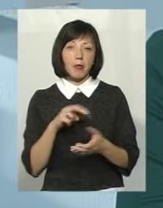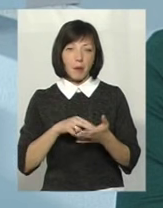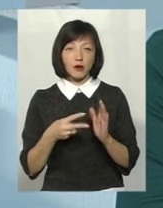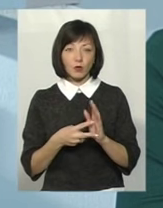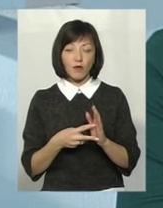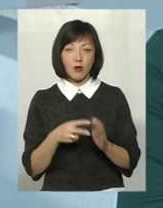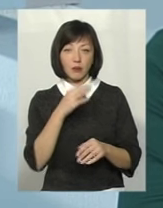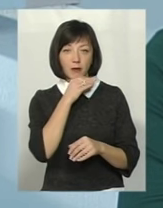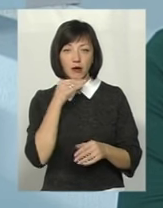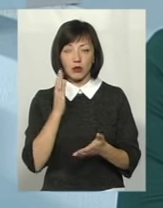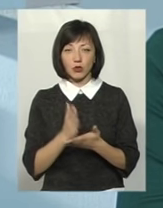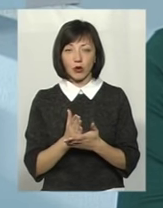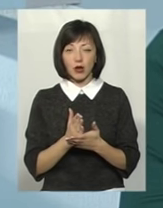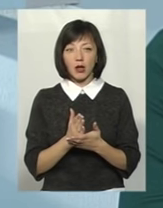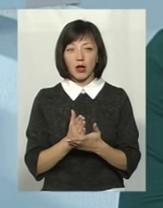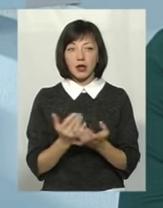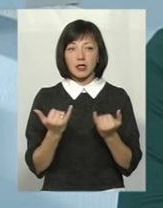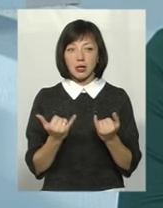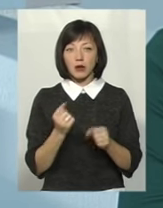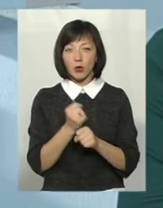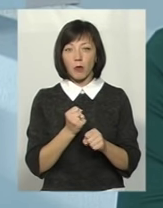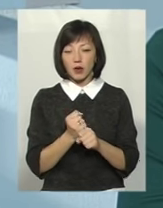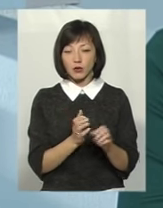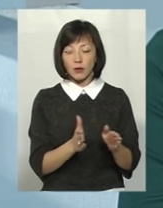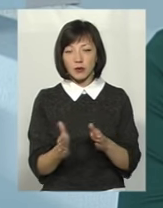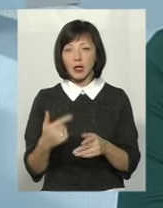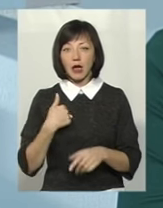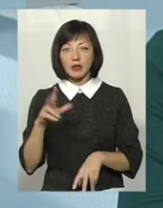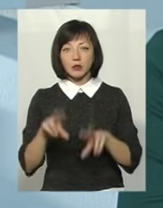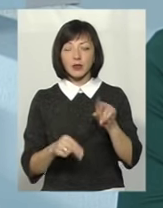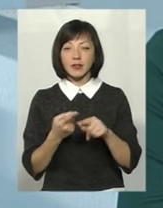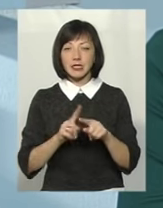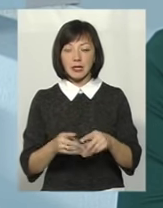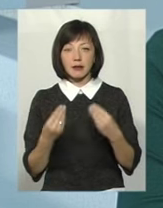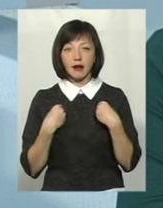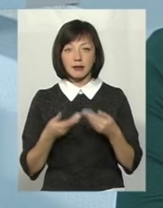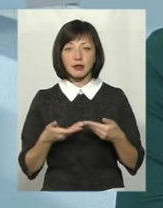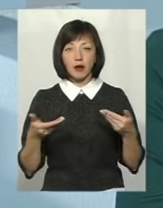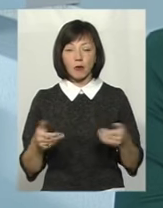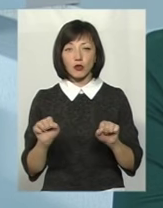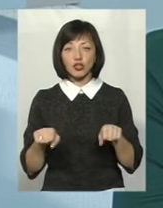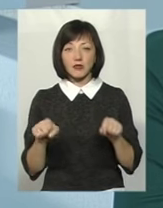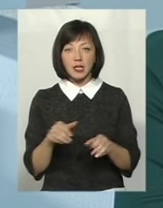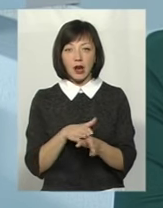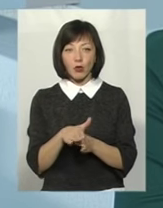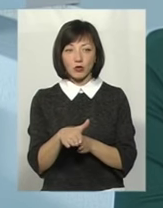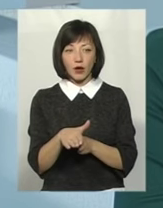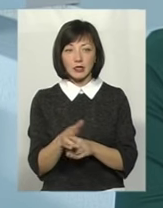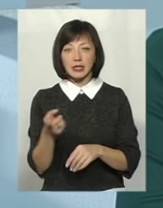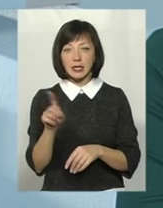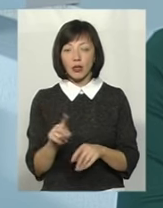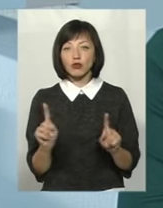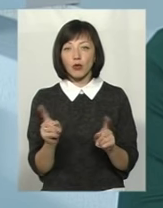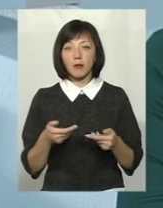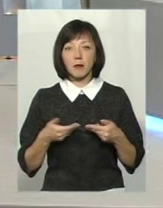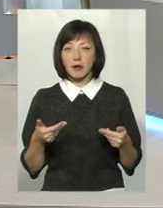дуже багато. Дуже багато наразі вони опрацьовуються. Я сподіваюся, що це дасть нам можливість реалізувати те, чого